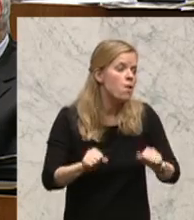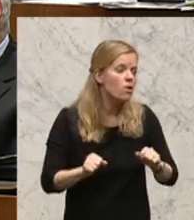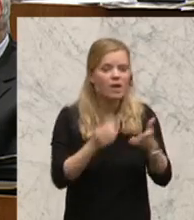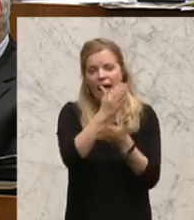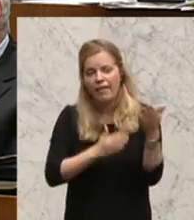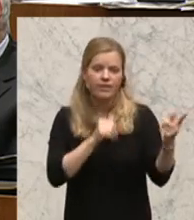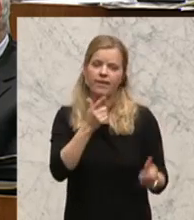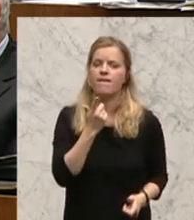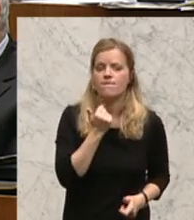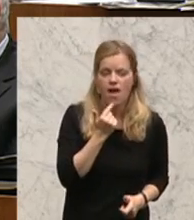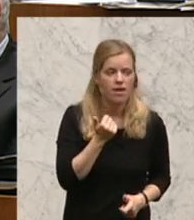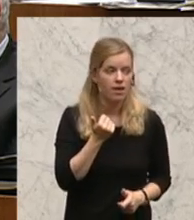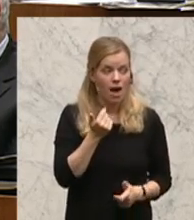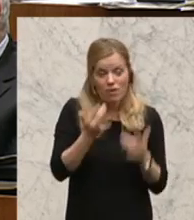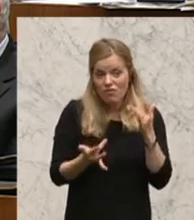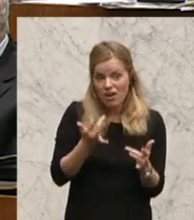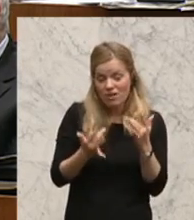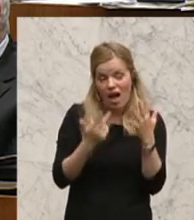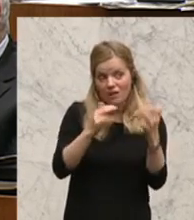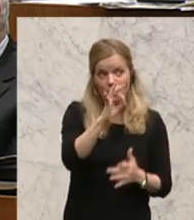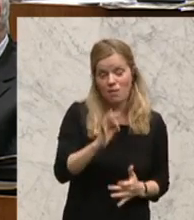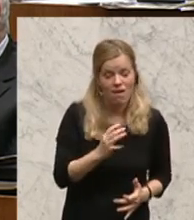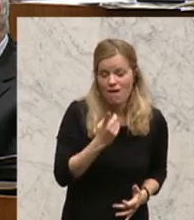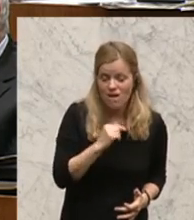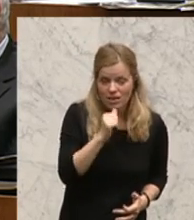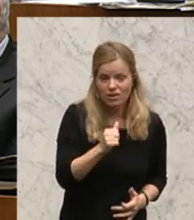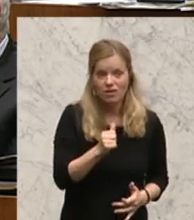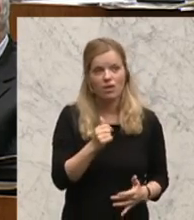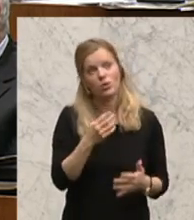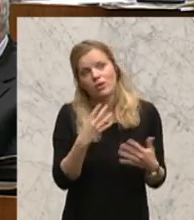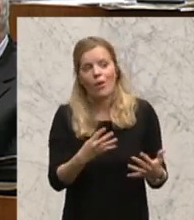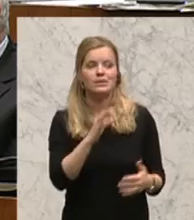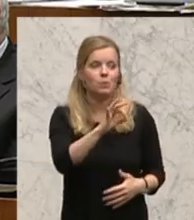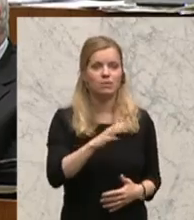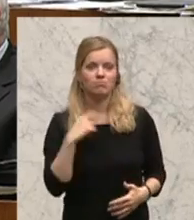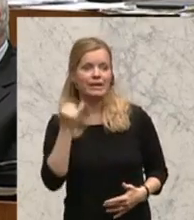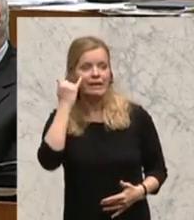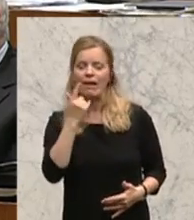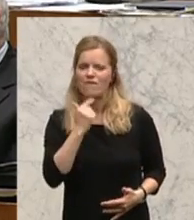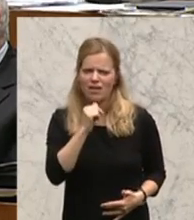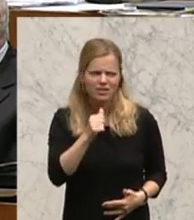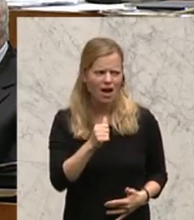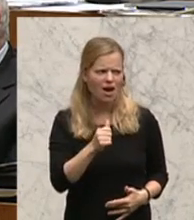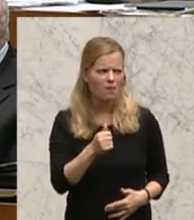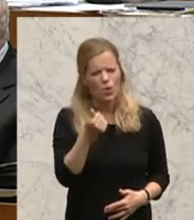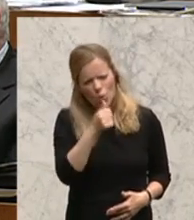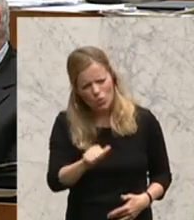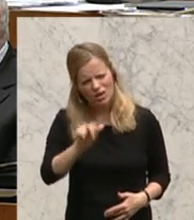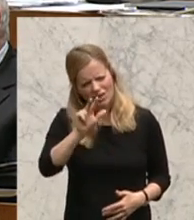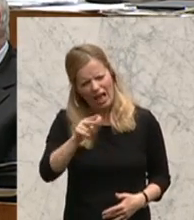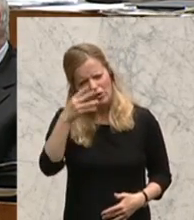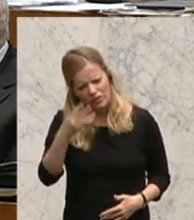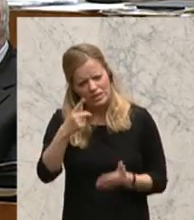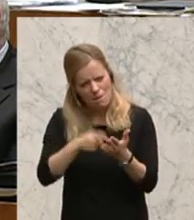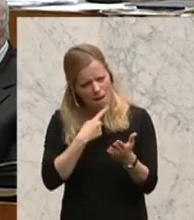Vielleicht feilt Ihnen 80 Prozent nicht. Vielleicht feilt Ihnen 90 Prozent unserer Ideen nicht. Aber dass wir 143 Mal daneben liegen oder 150 Mal,